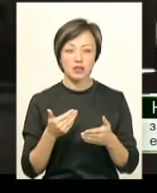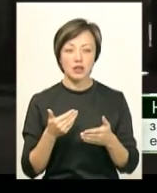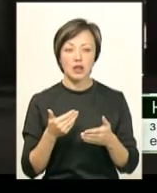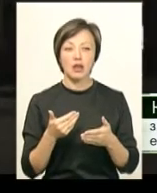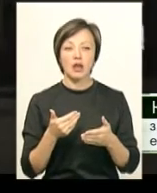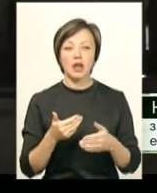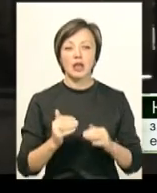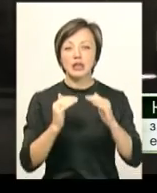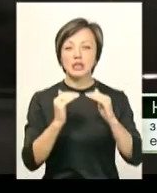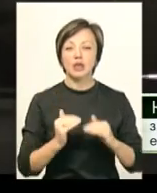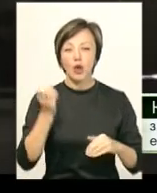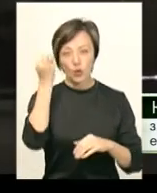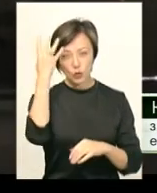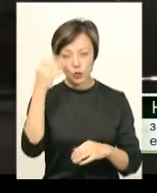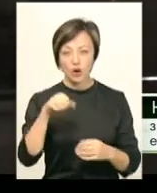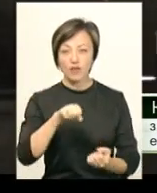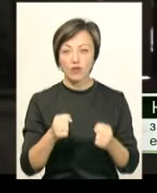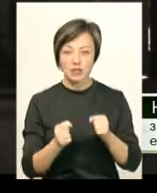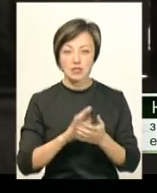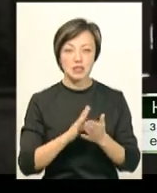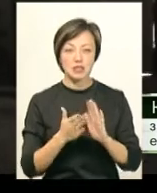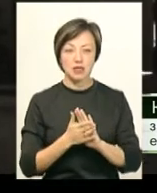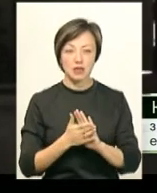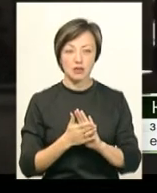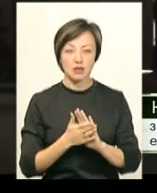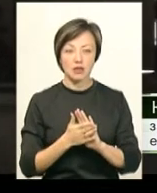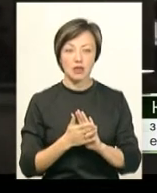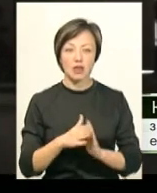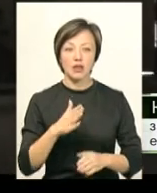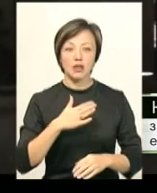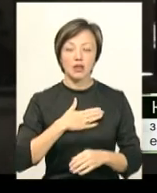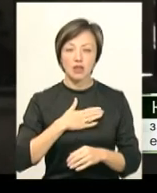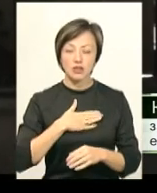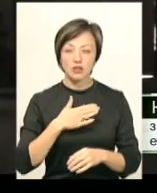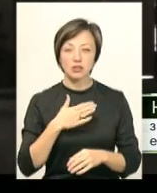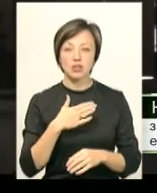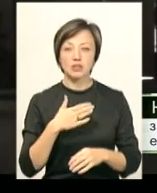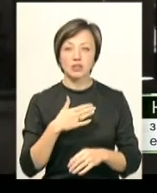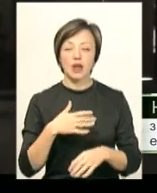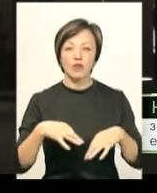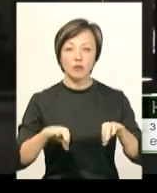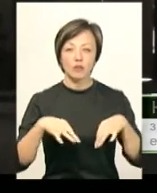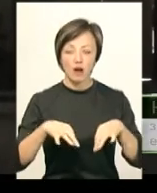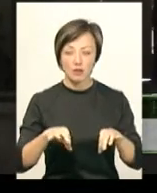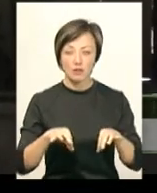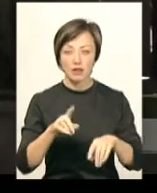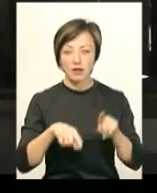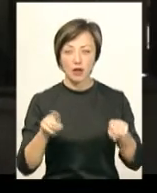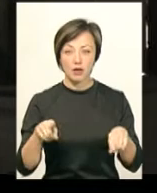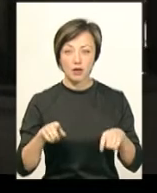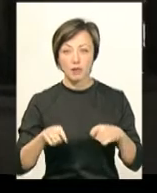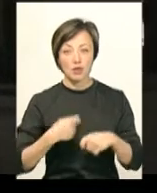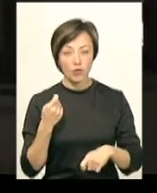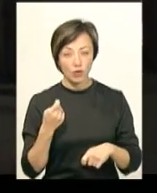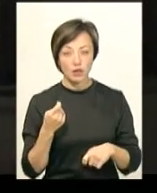культура водіїв, їх стан доріг, буває і наш санітарний автомобіль, транспорт деколи підводить.